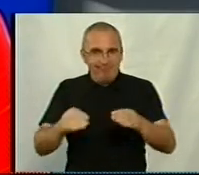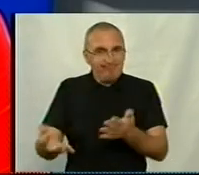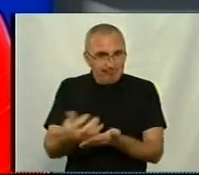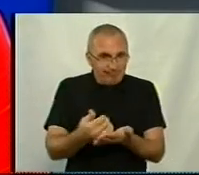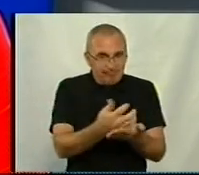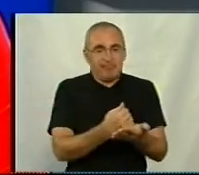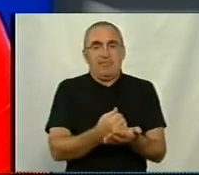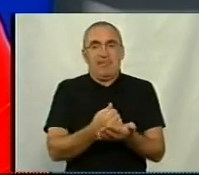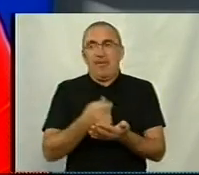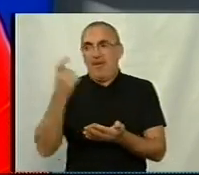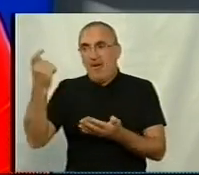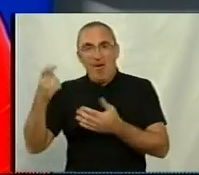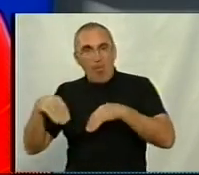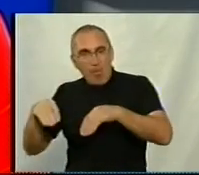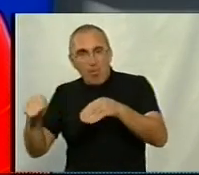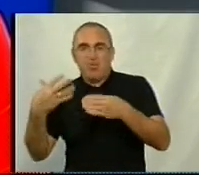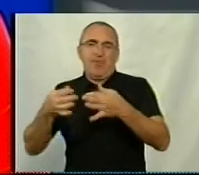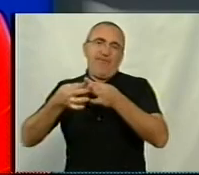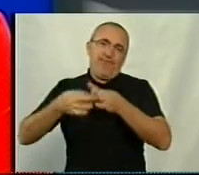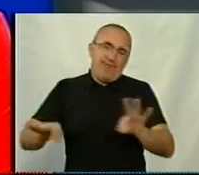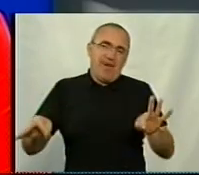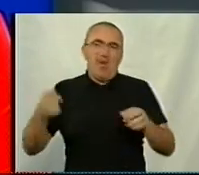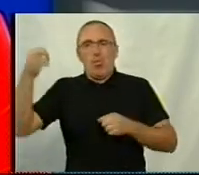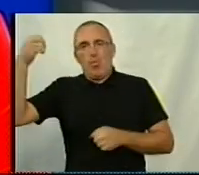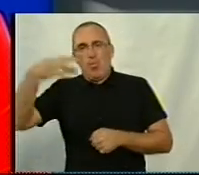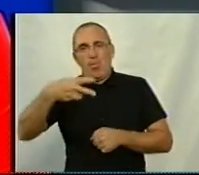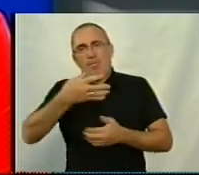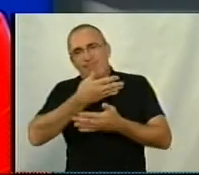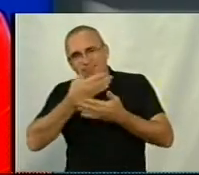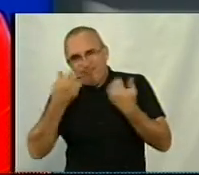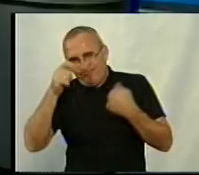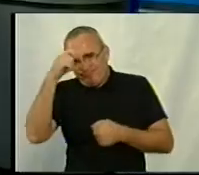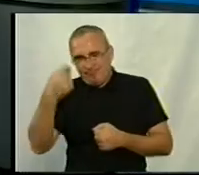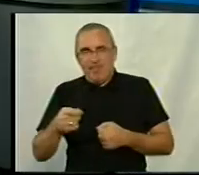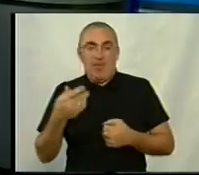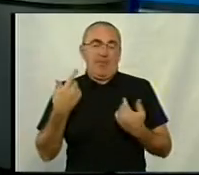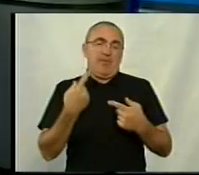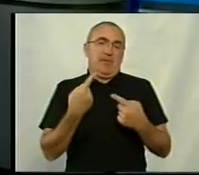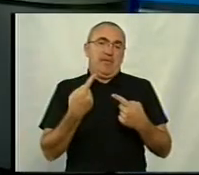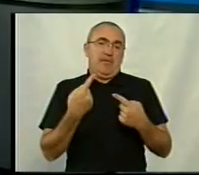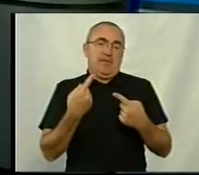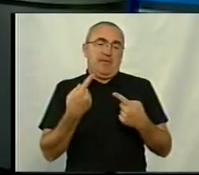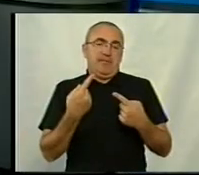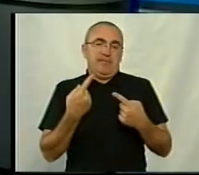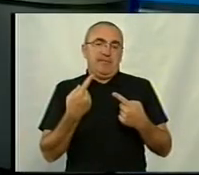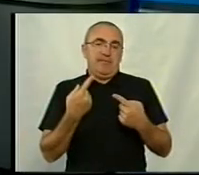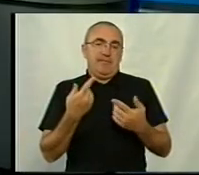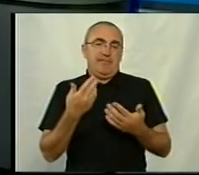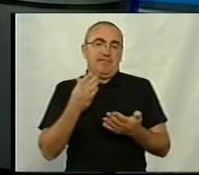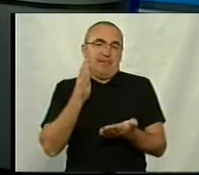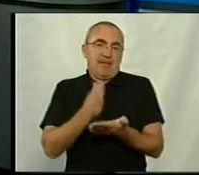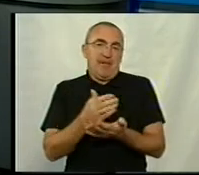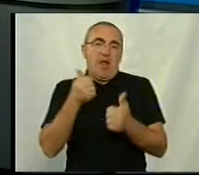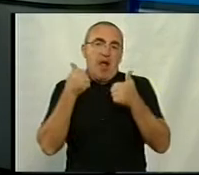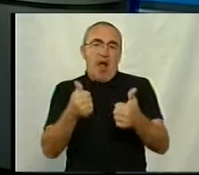аграрії більш вільні. Немає такої спеки на вулиці. Доволі стоїть, принаймні, гарна